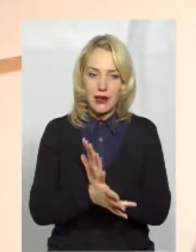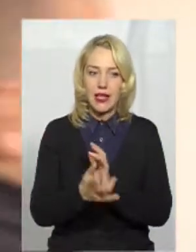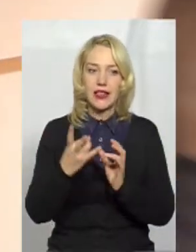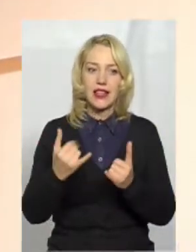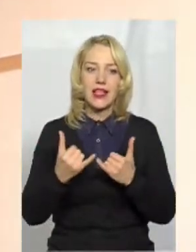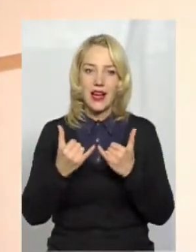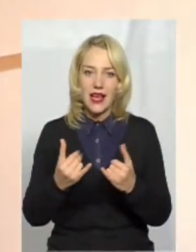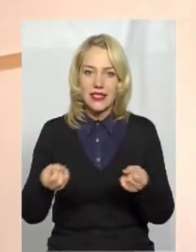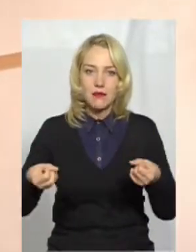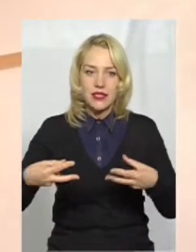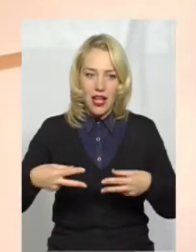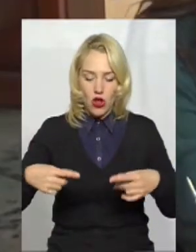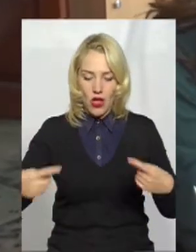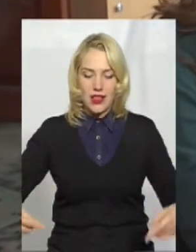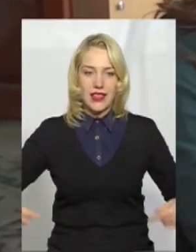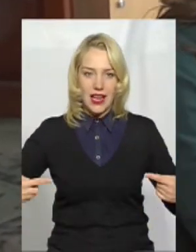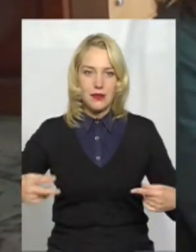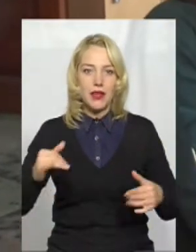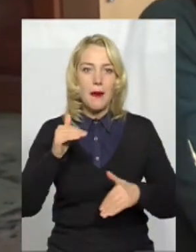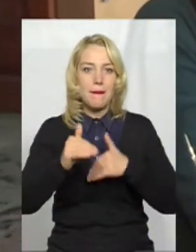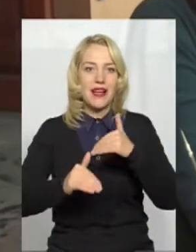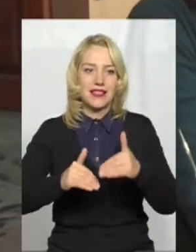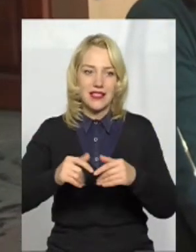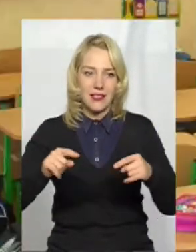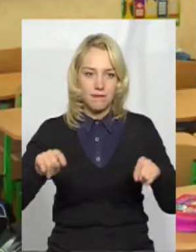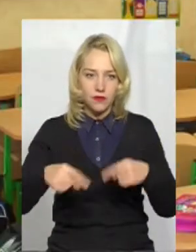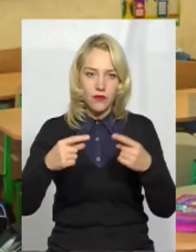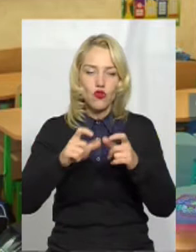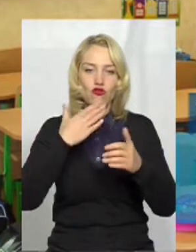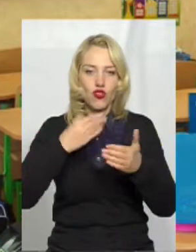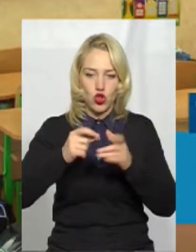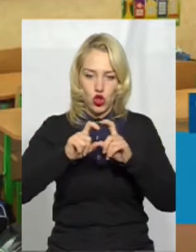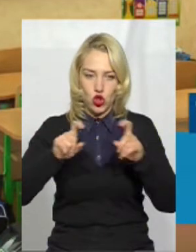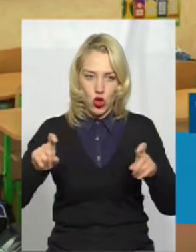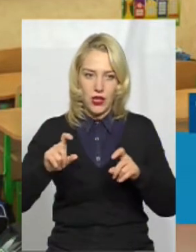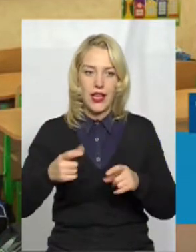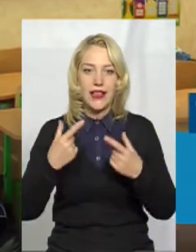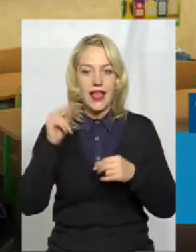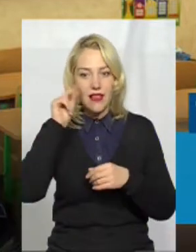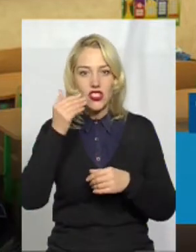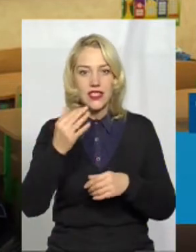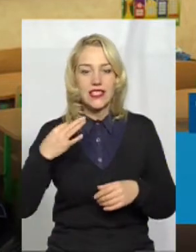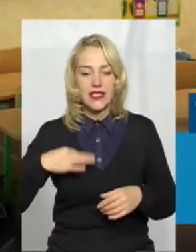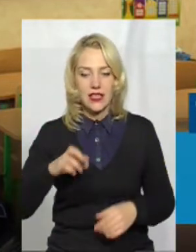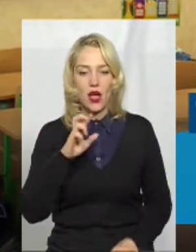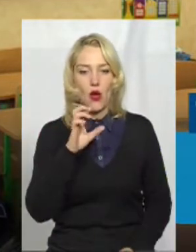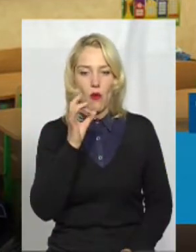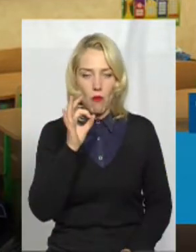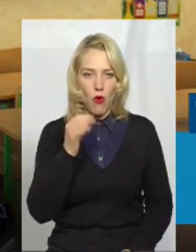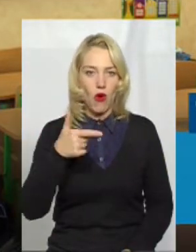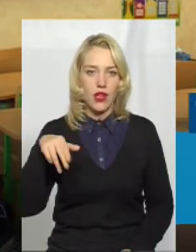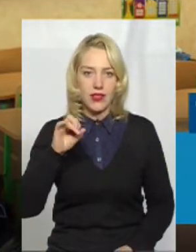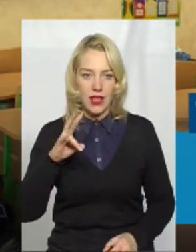та облаштування для них шкільного басейну у школі, де навчається її син Богдан. І майданчик спеціальний для інклюзії,